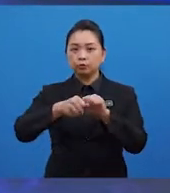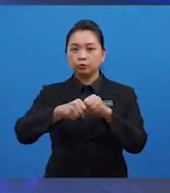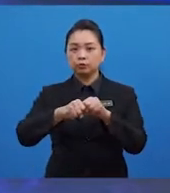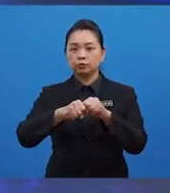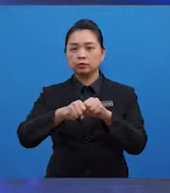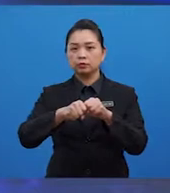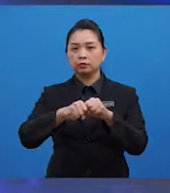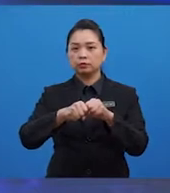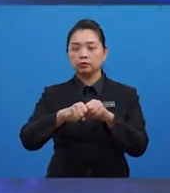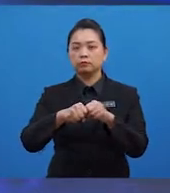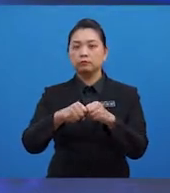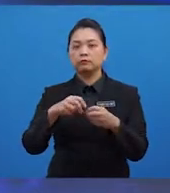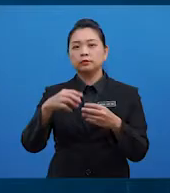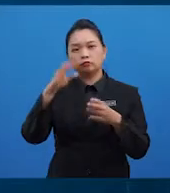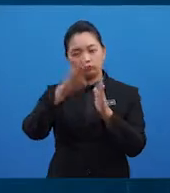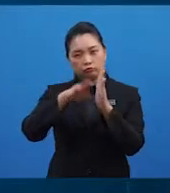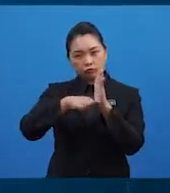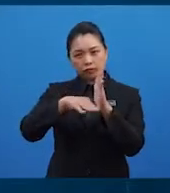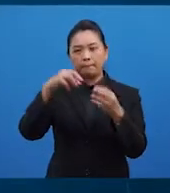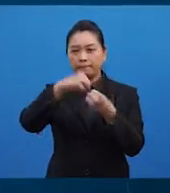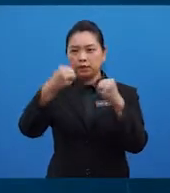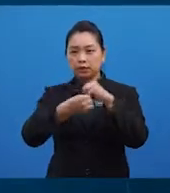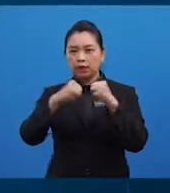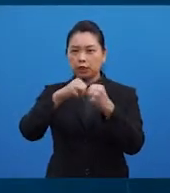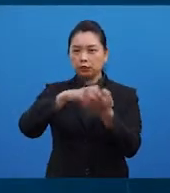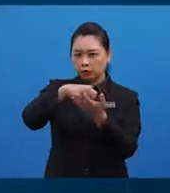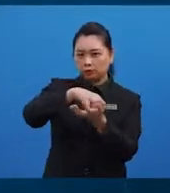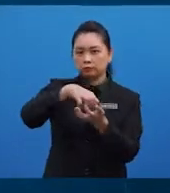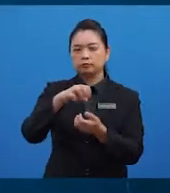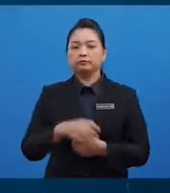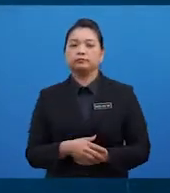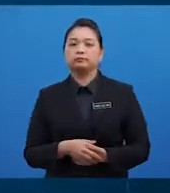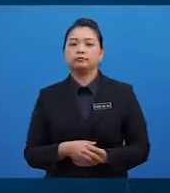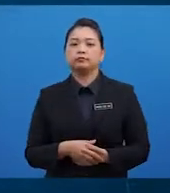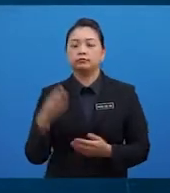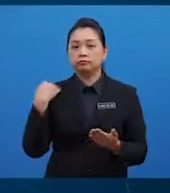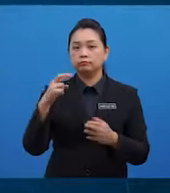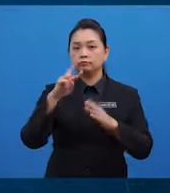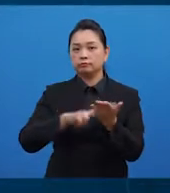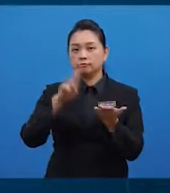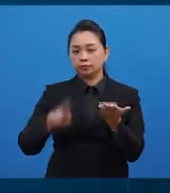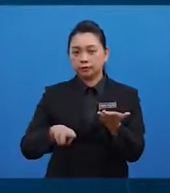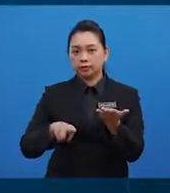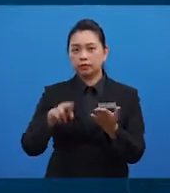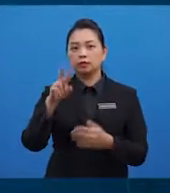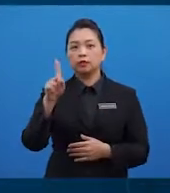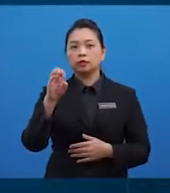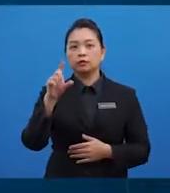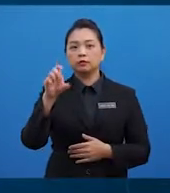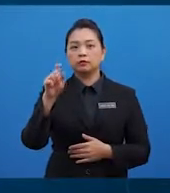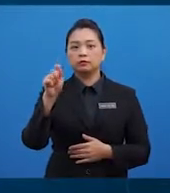mengurangkan masalah pencernaan. serat serat membantu merendahkan kolesterol dalam darah